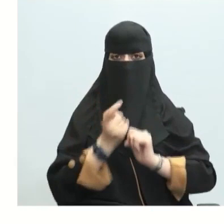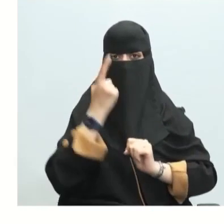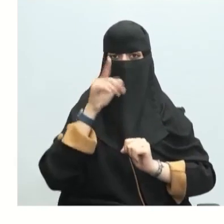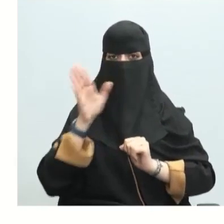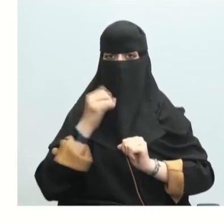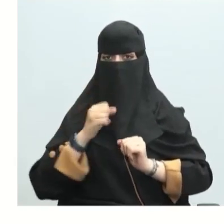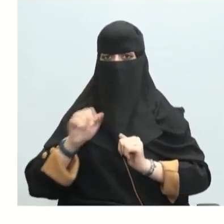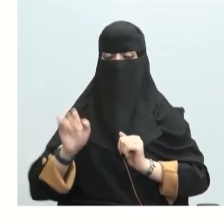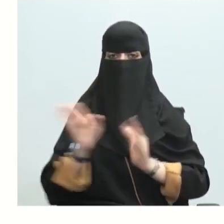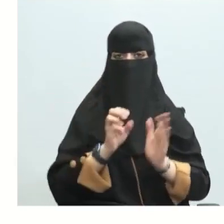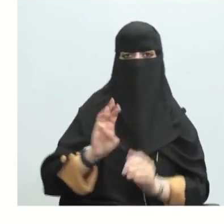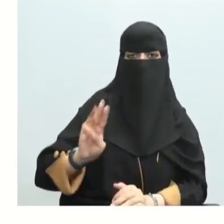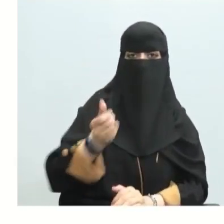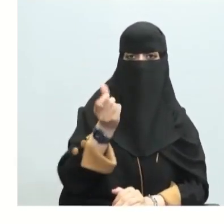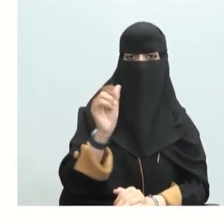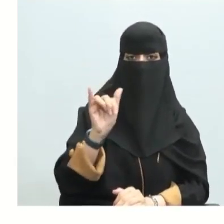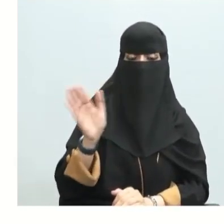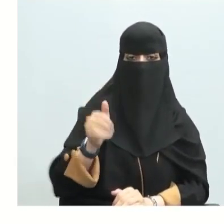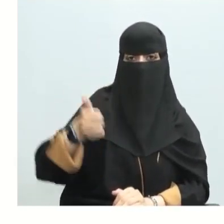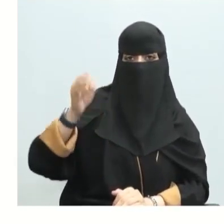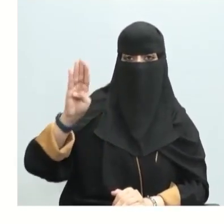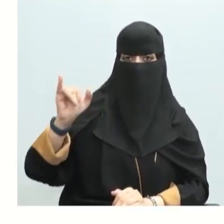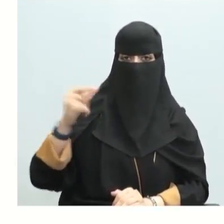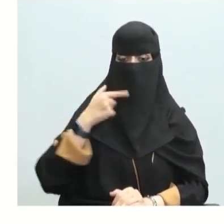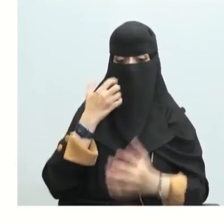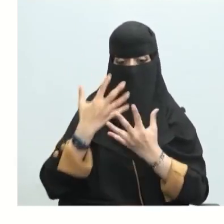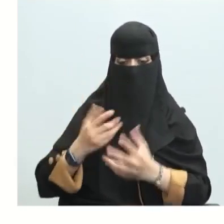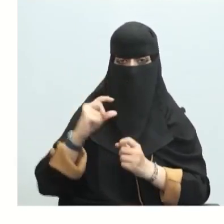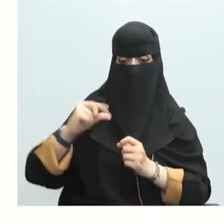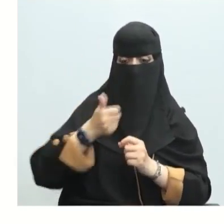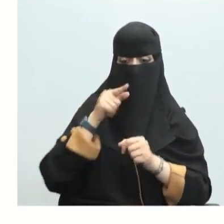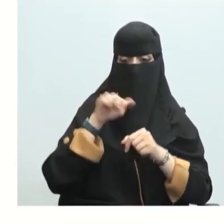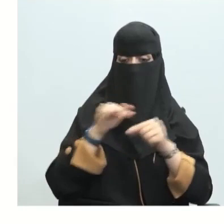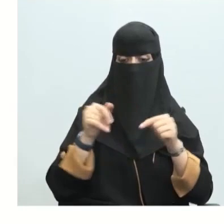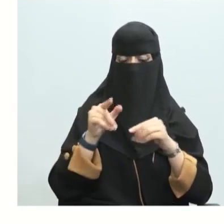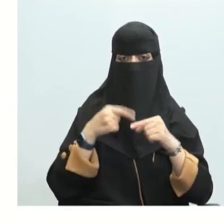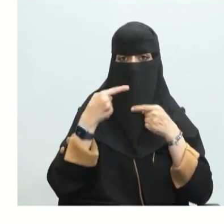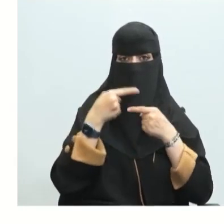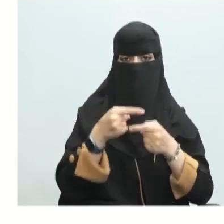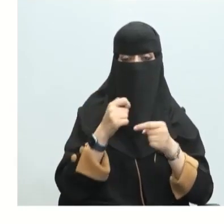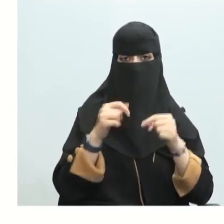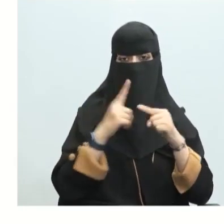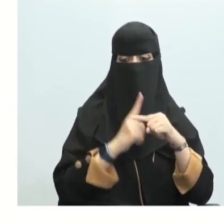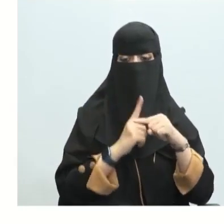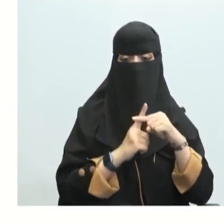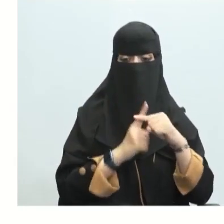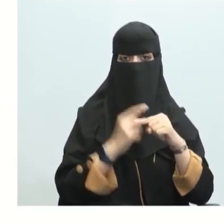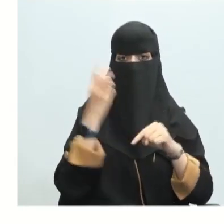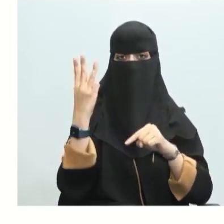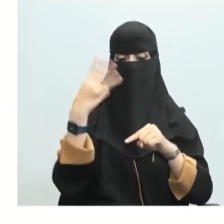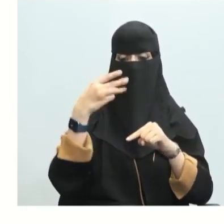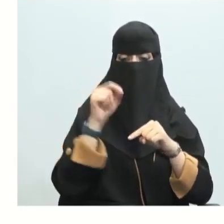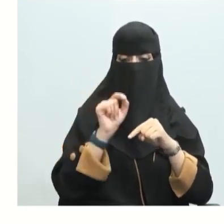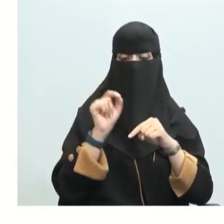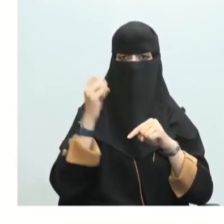مول من ثاني أكسيد النيتروجين القيمة للدلتا اتش أو الحرارة التكوين القياسية هي موجب 33